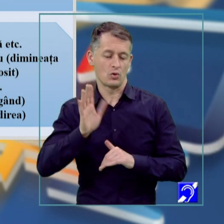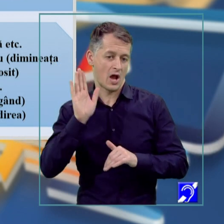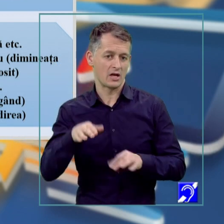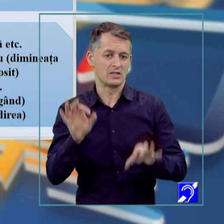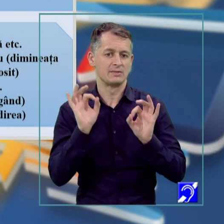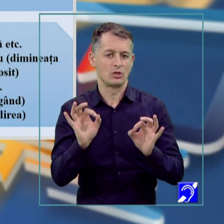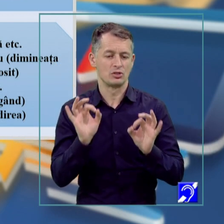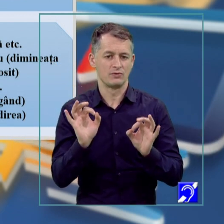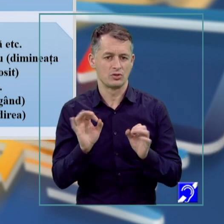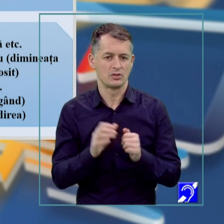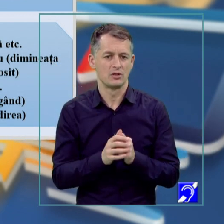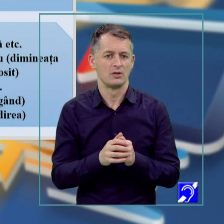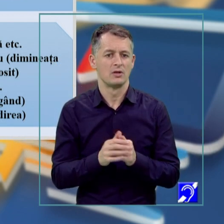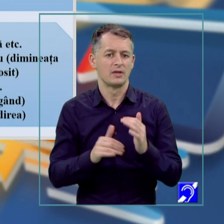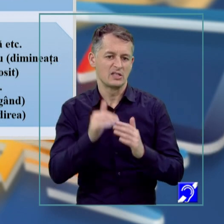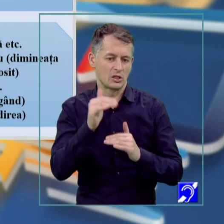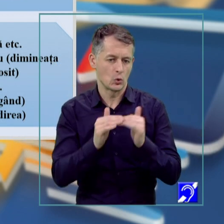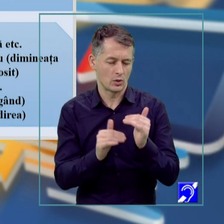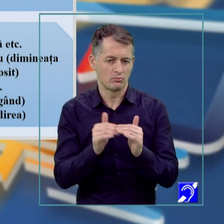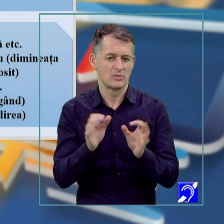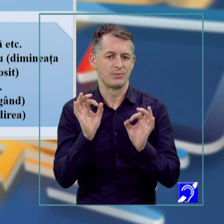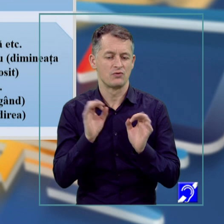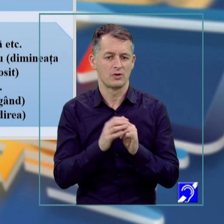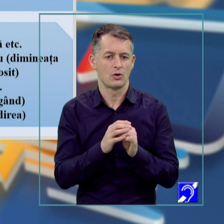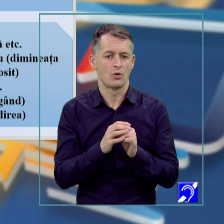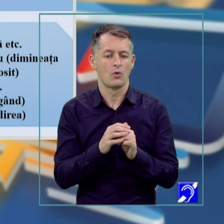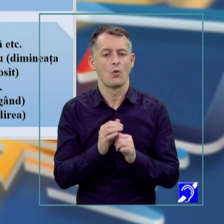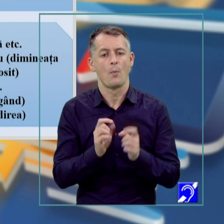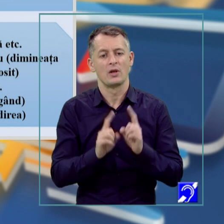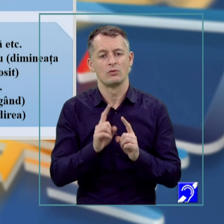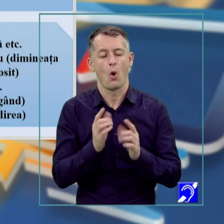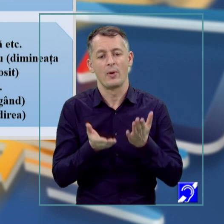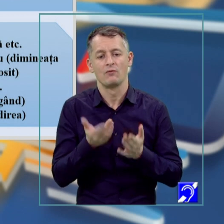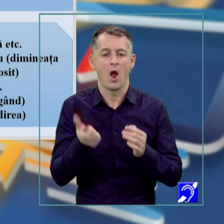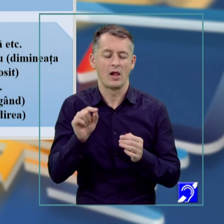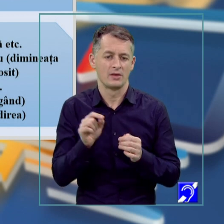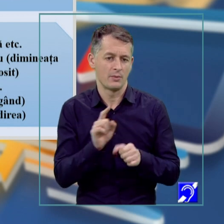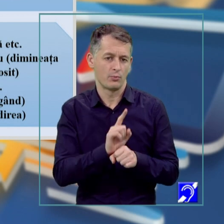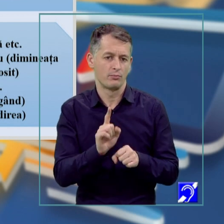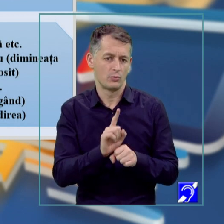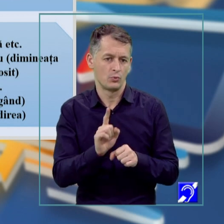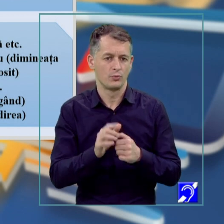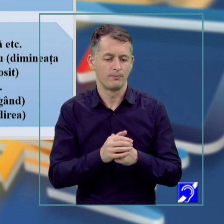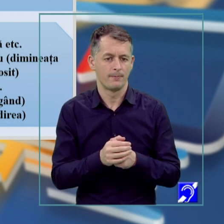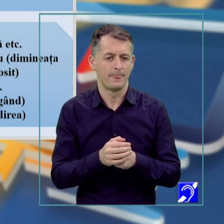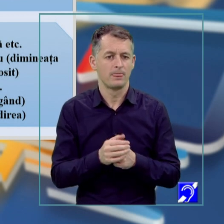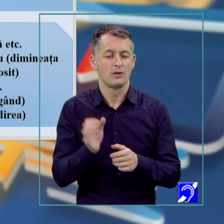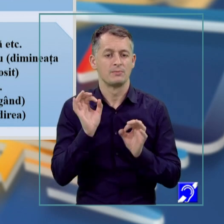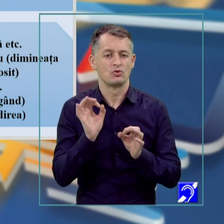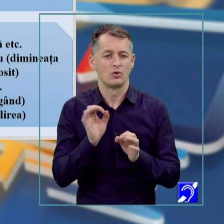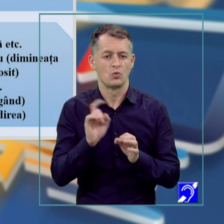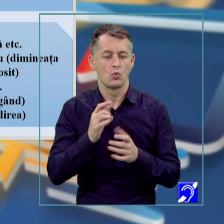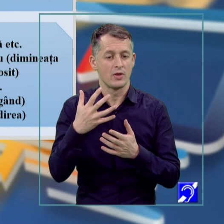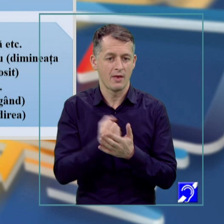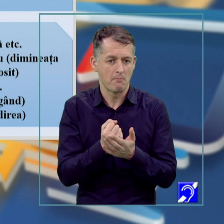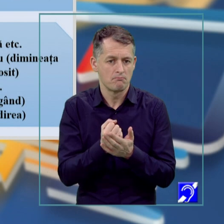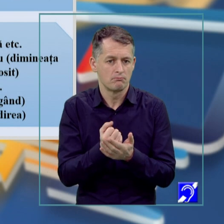specifice, ceva care o particularizează față de celelalte procese cognitive. Este activă la modul că nu preia materialul ca atare,